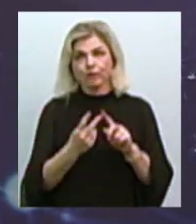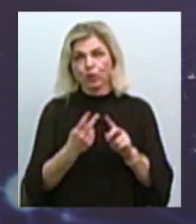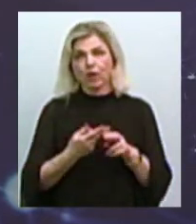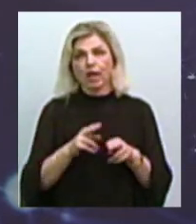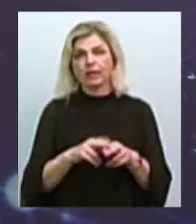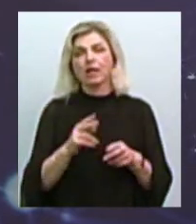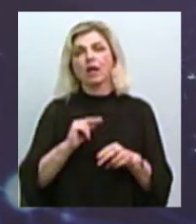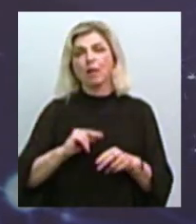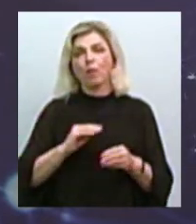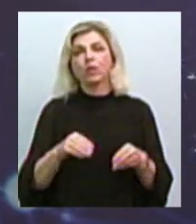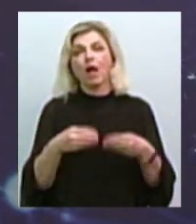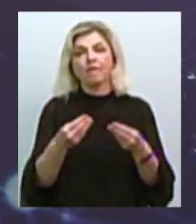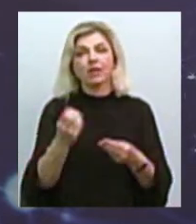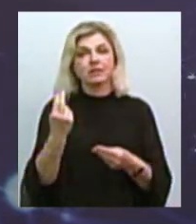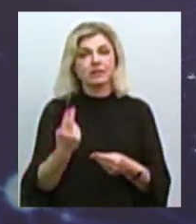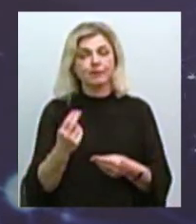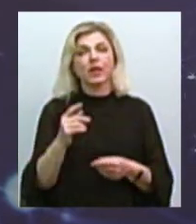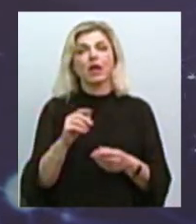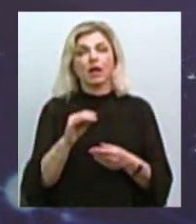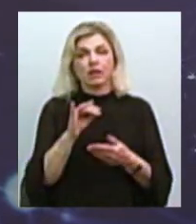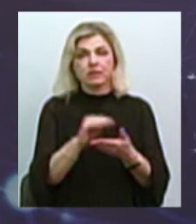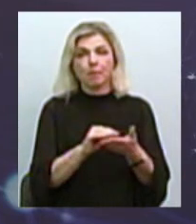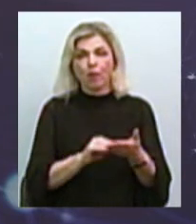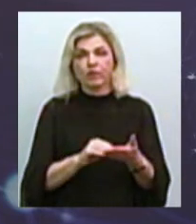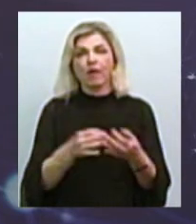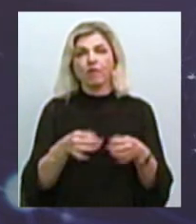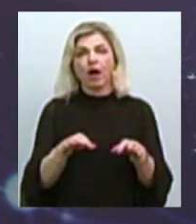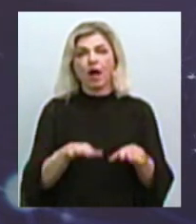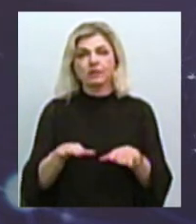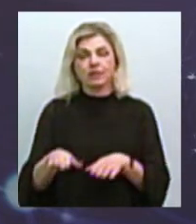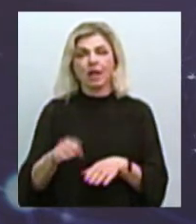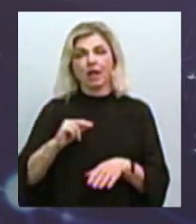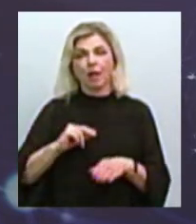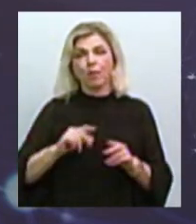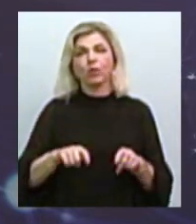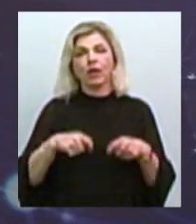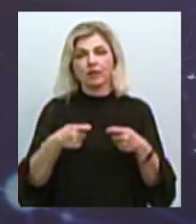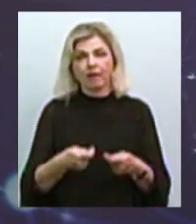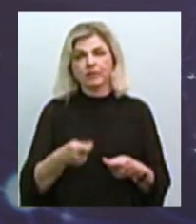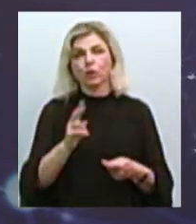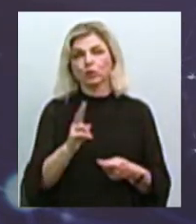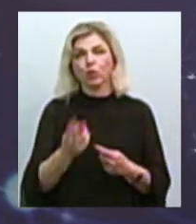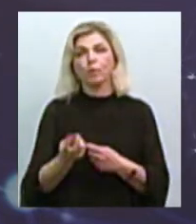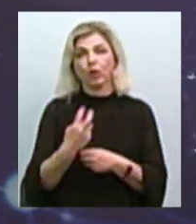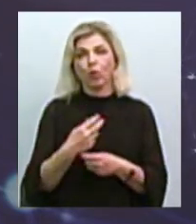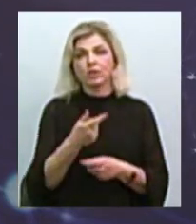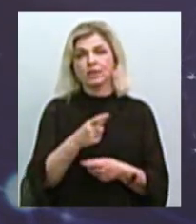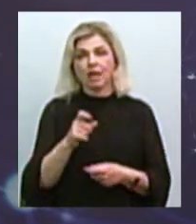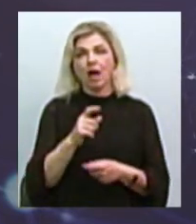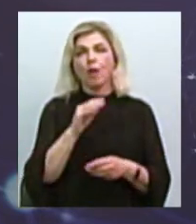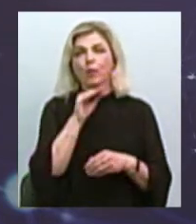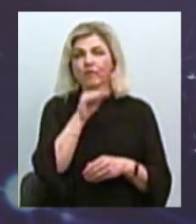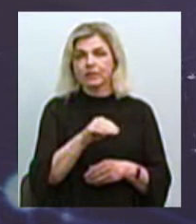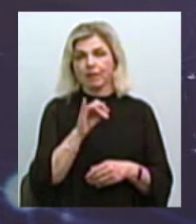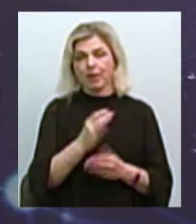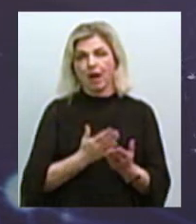клієнт – це роботодавець, тобто заповнення вакансій роботодавцям, які звертаються до нас за професійними і якісними